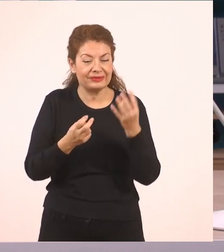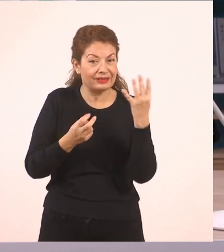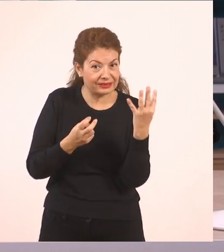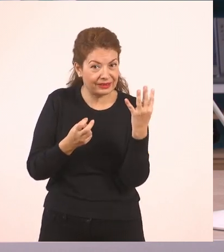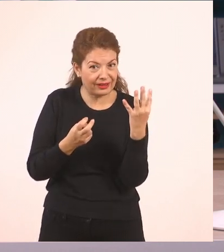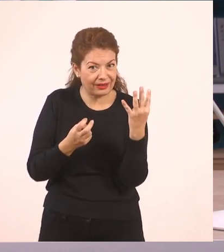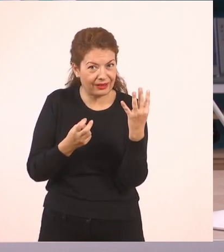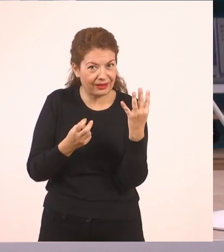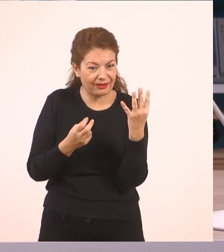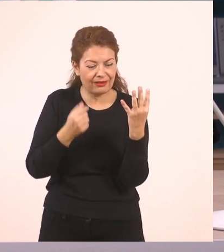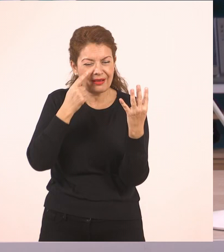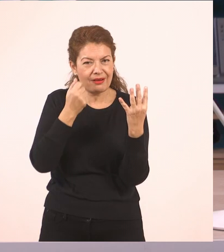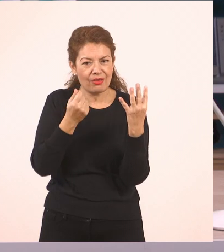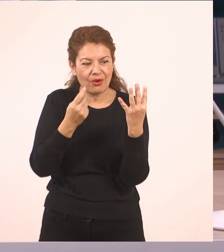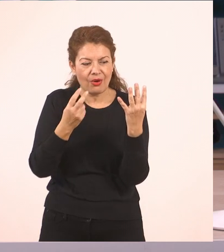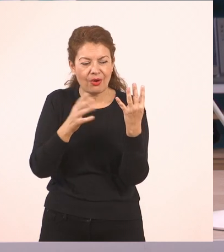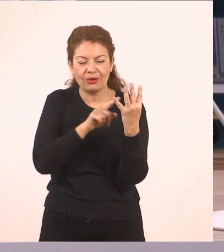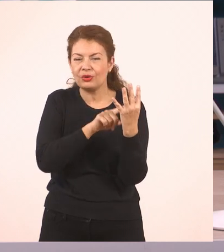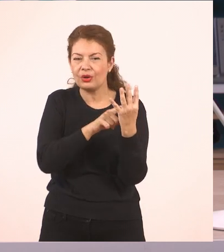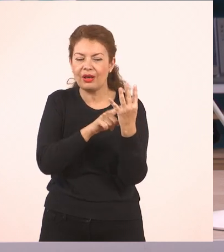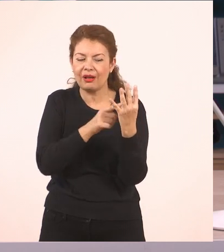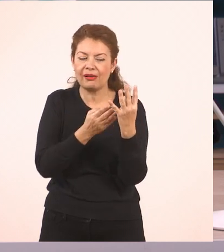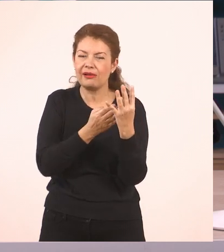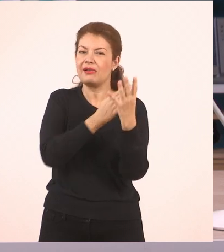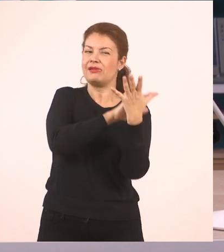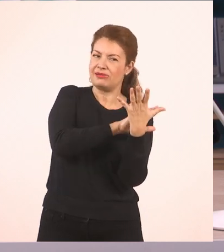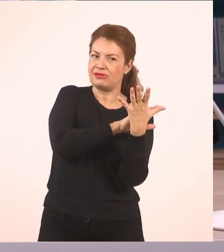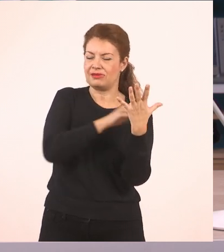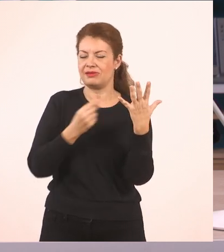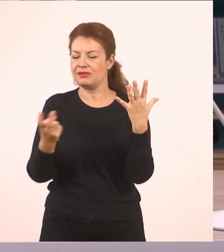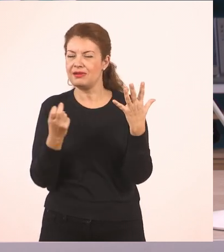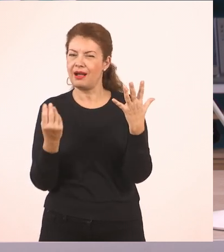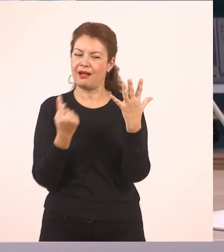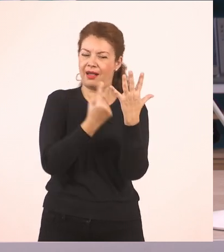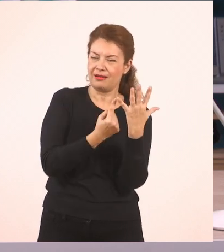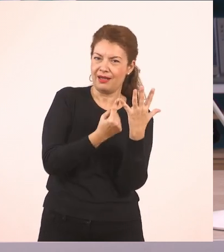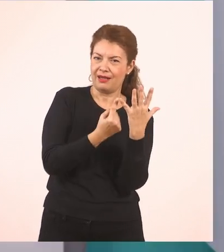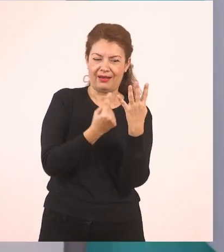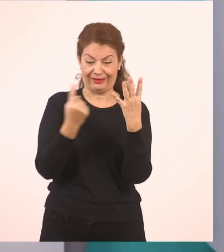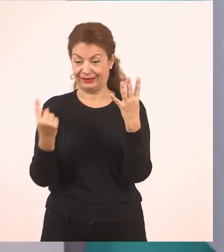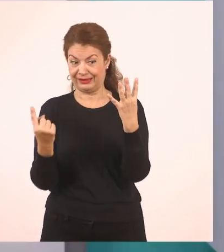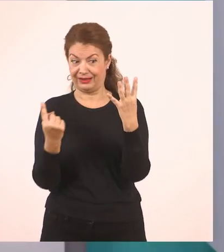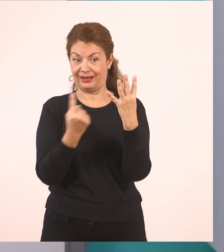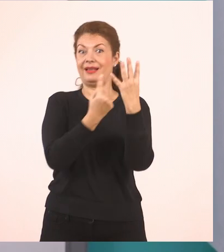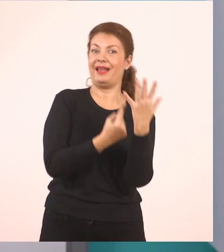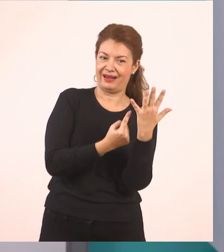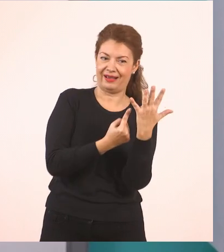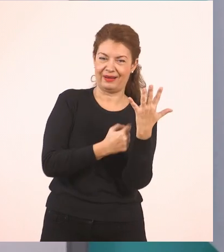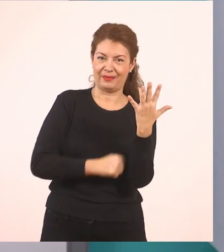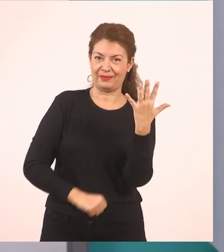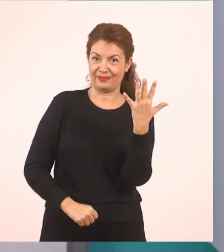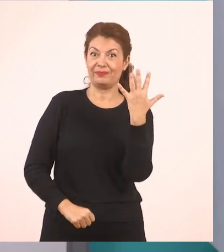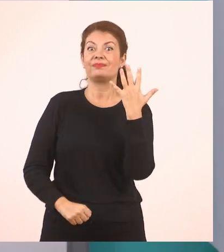η ώρα να ανοίξω όλη μου την παλάμη. Και έχω αμέσως τον αριθμό 5. Για να δούμε.